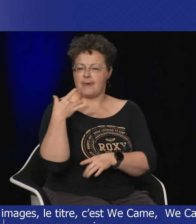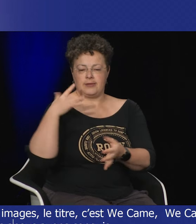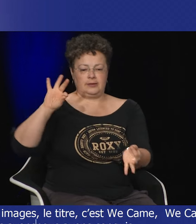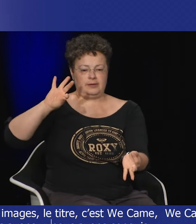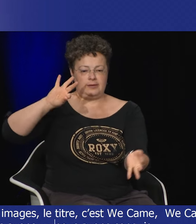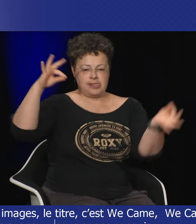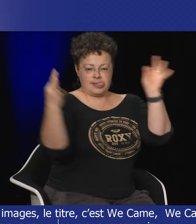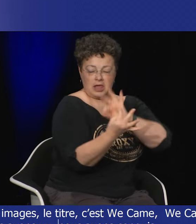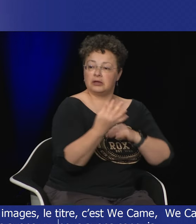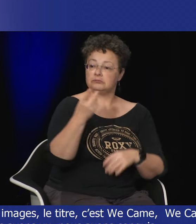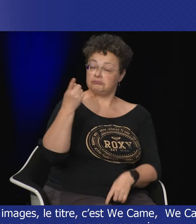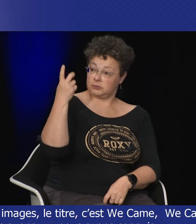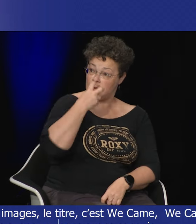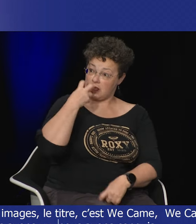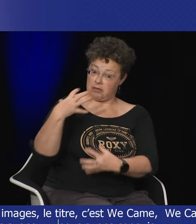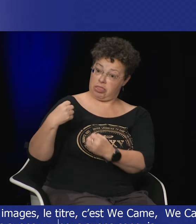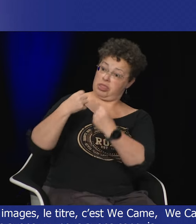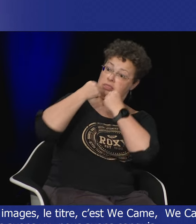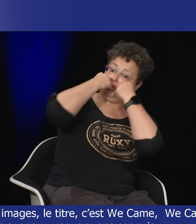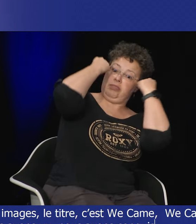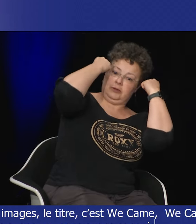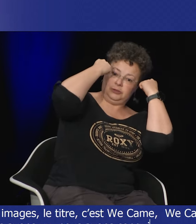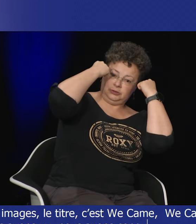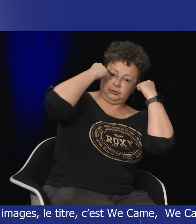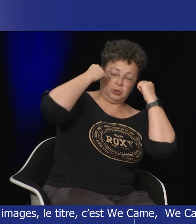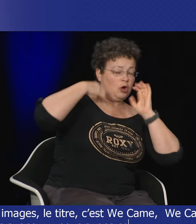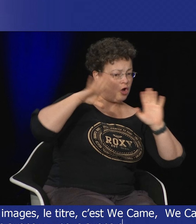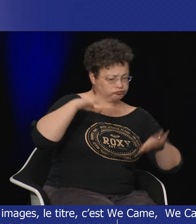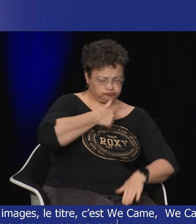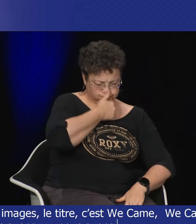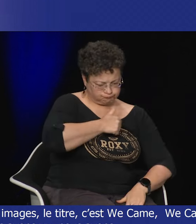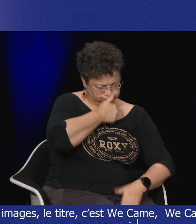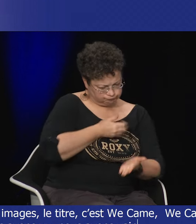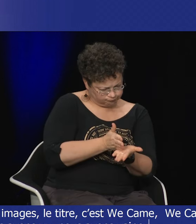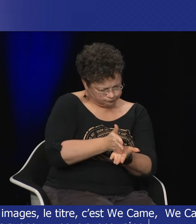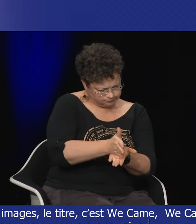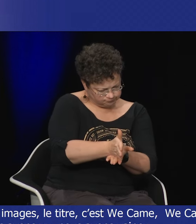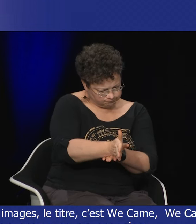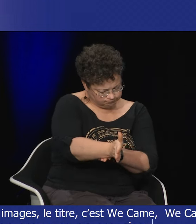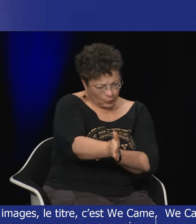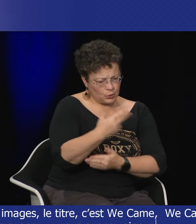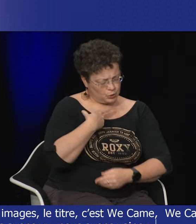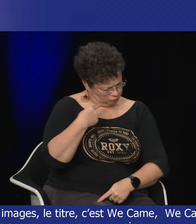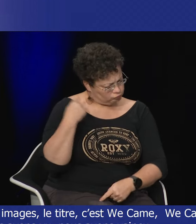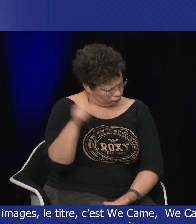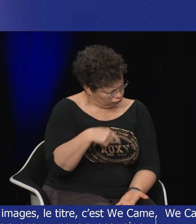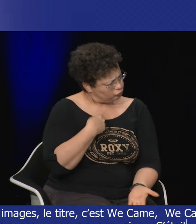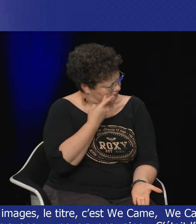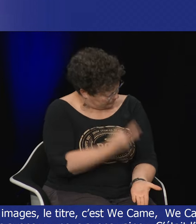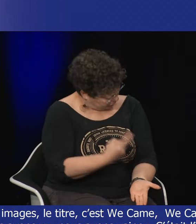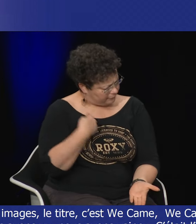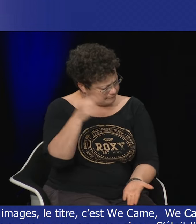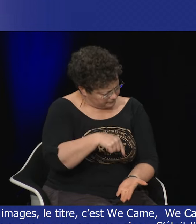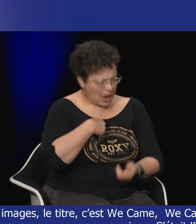nous sommes venus nous avons vu nous avons vaincu et donc c'était l'image de continuer